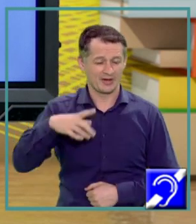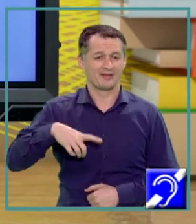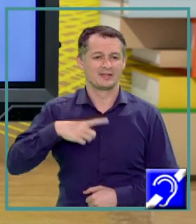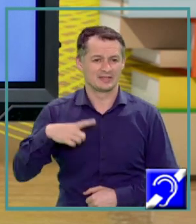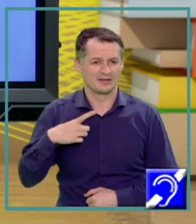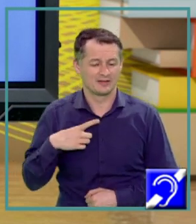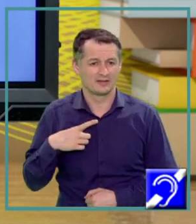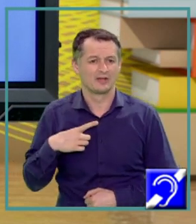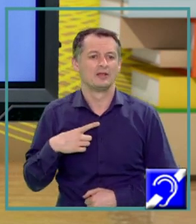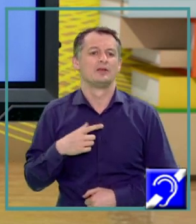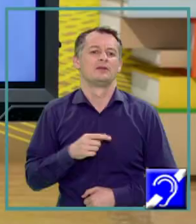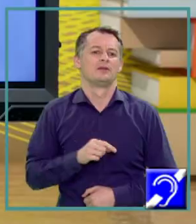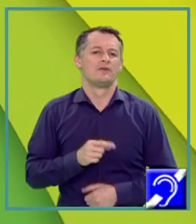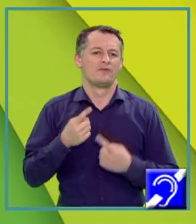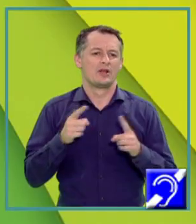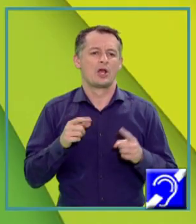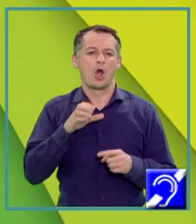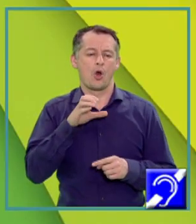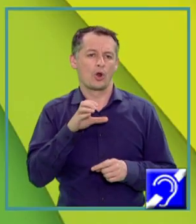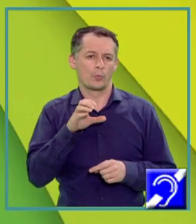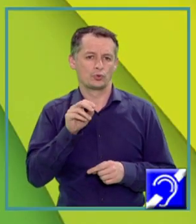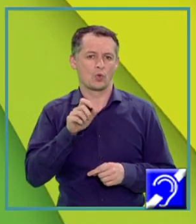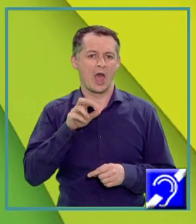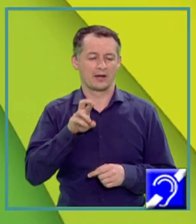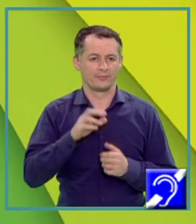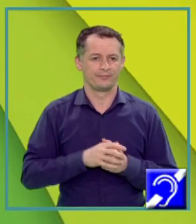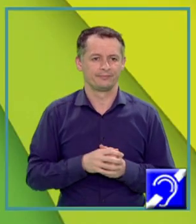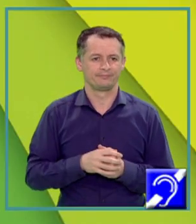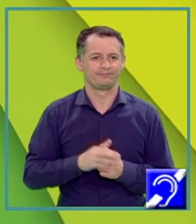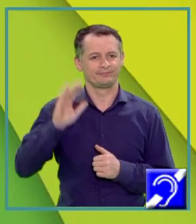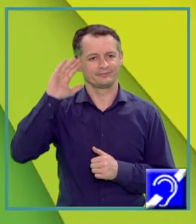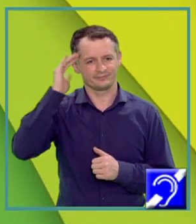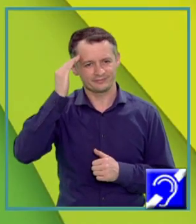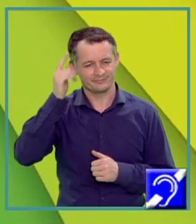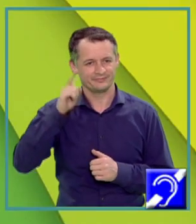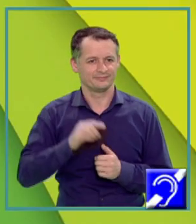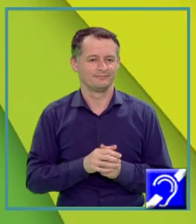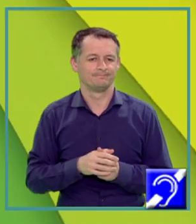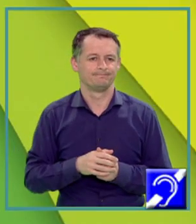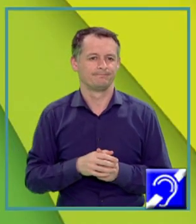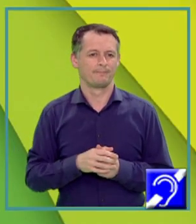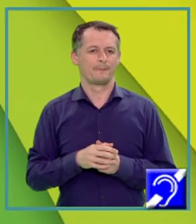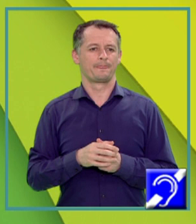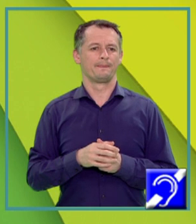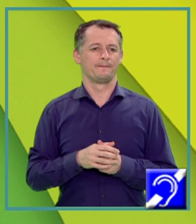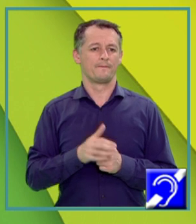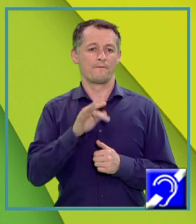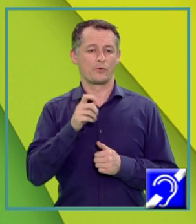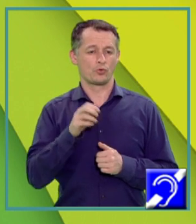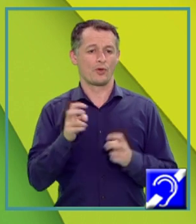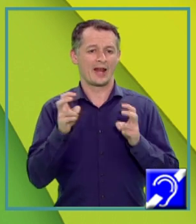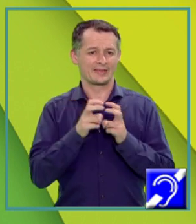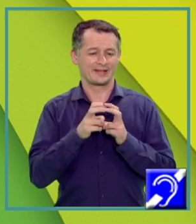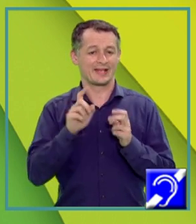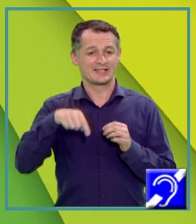natură corpusculară. Vă reamintesc, efectul fotoelectric extern constă